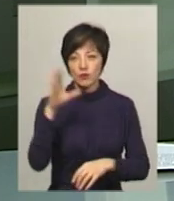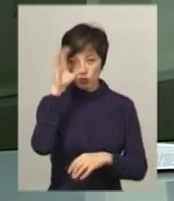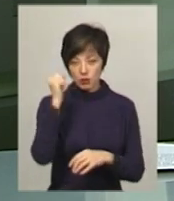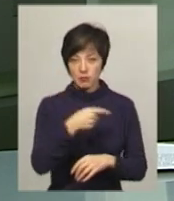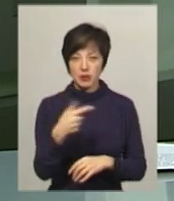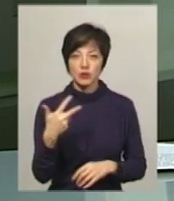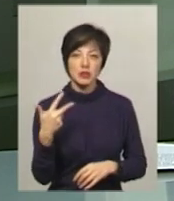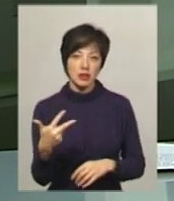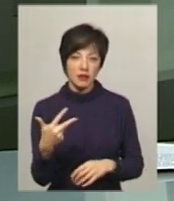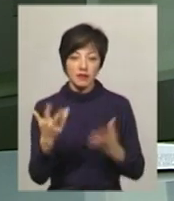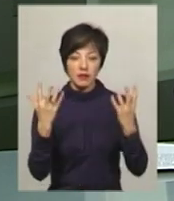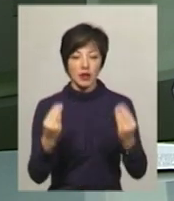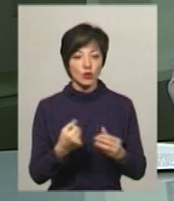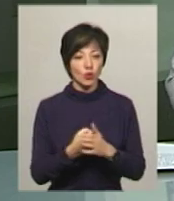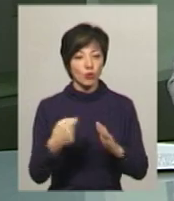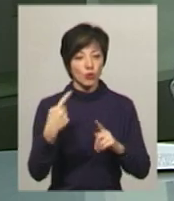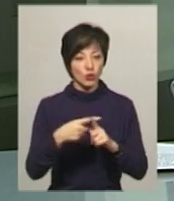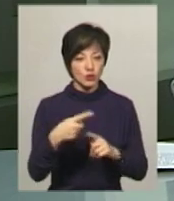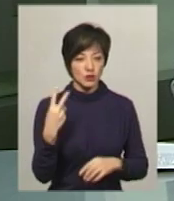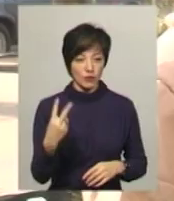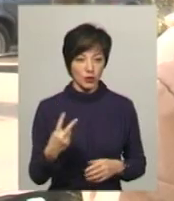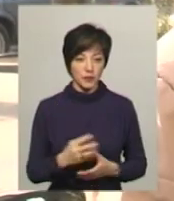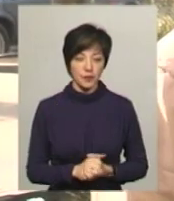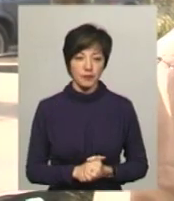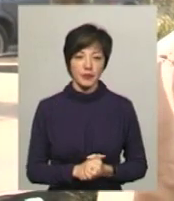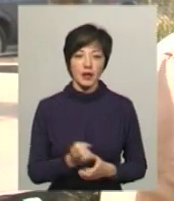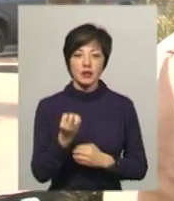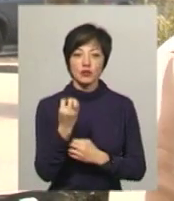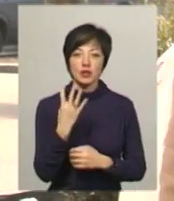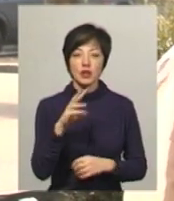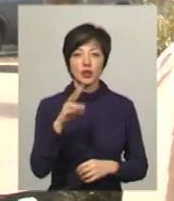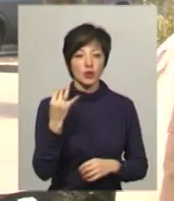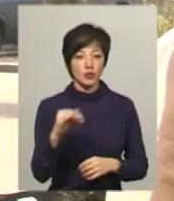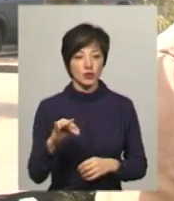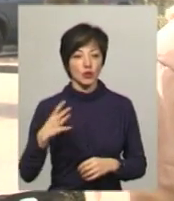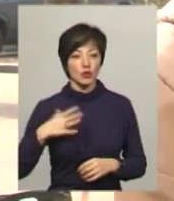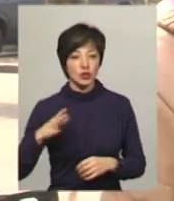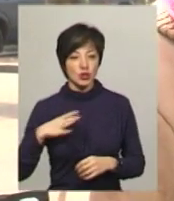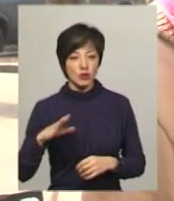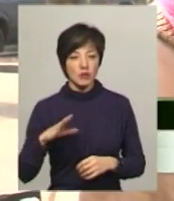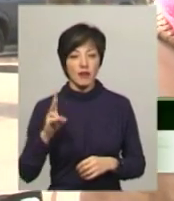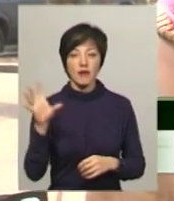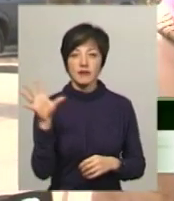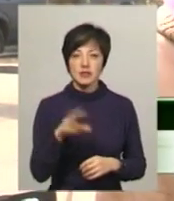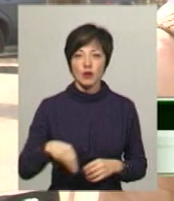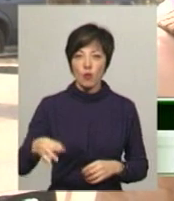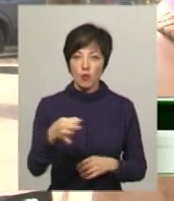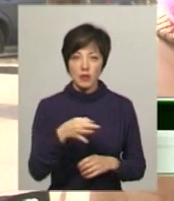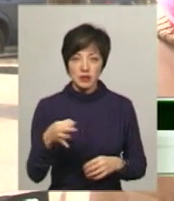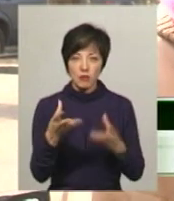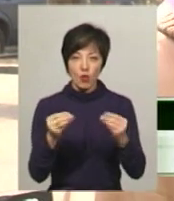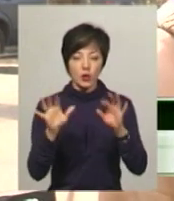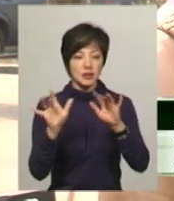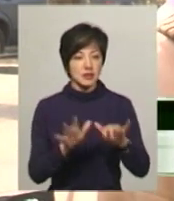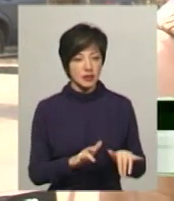мінус трьох градусів, в день до плюс двох. 14 лютого очікуємо на всій Хмельниччині невеликий мокрий